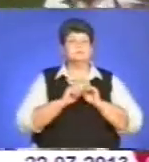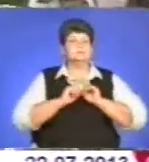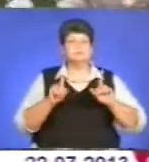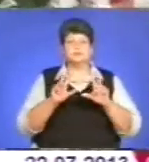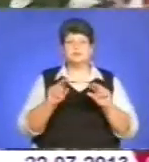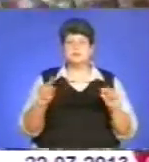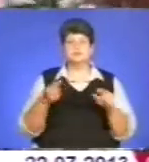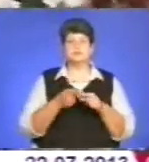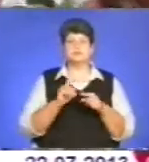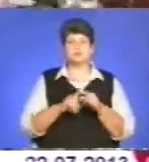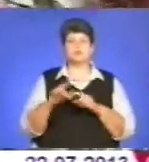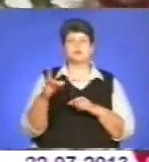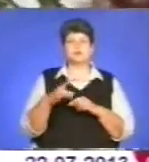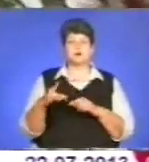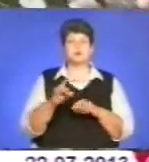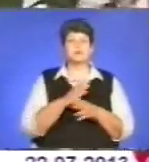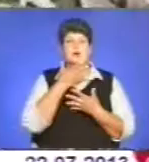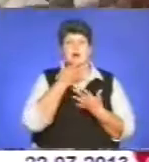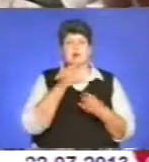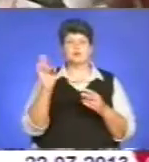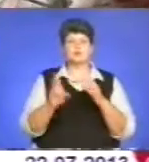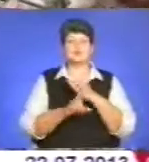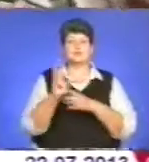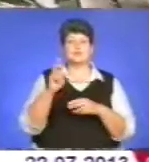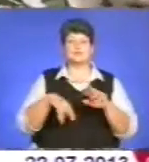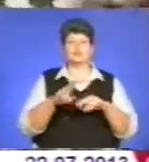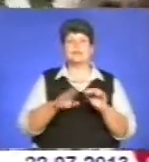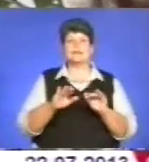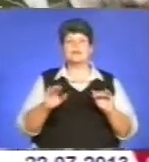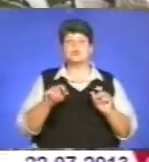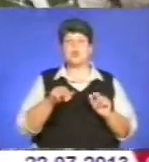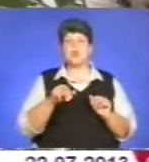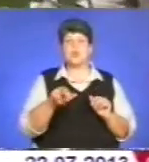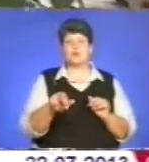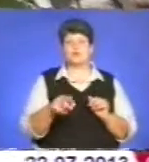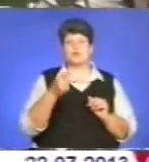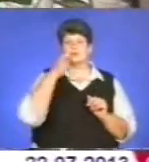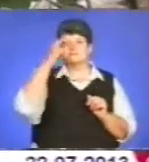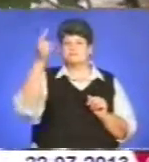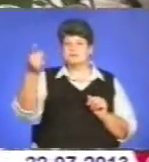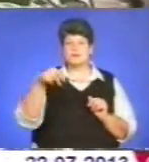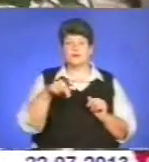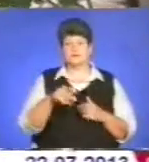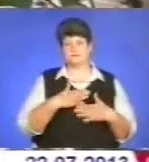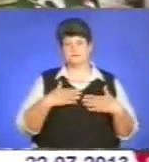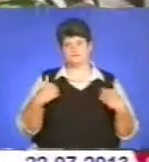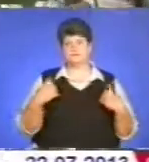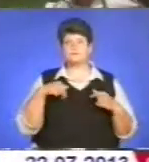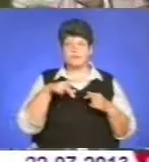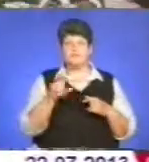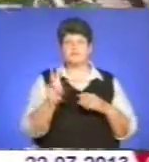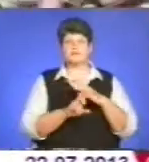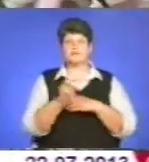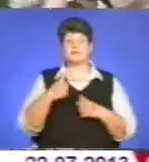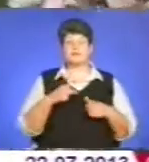мікрорайоні ми таку гарну церкву збудували, бо діточки наші ходять, якби було десь далі певно, щоб так не ходили до церкви. І так йдуть до церкви, я тим